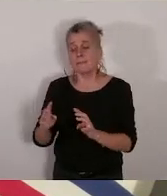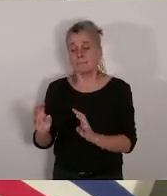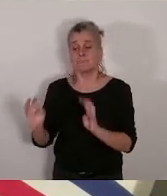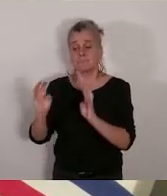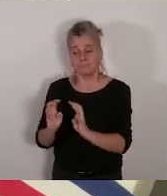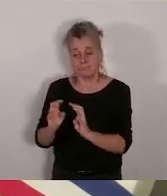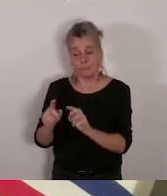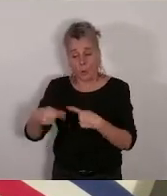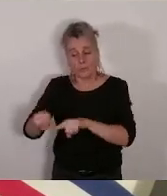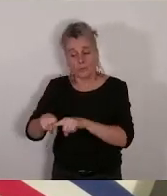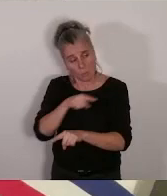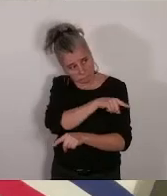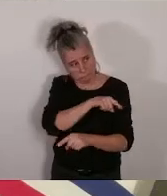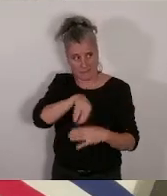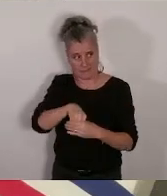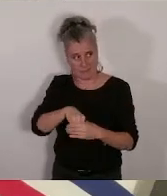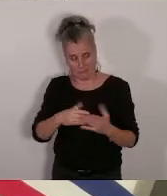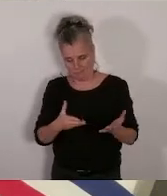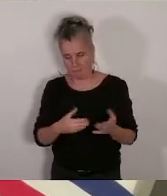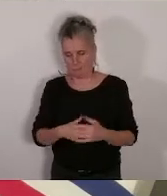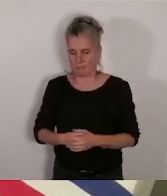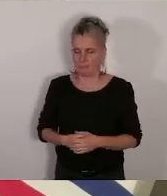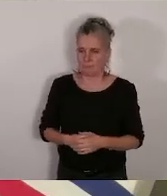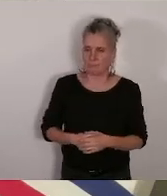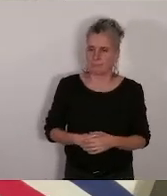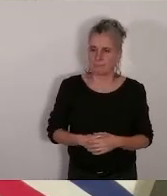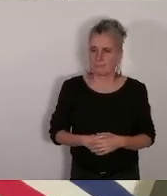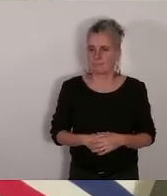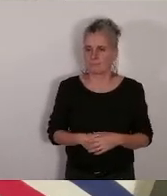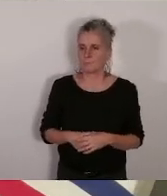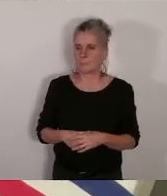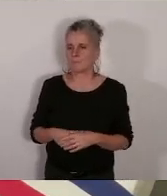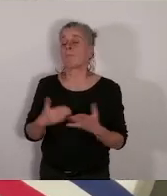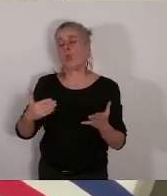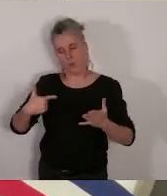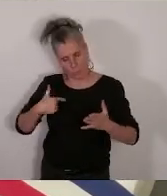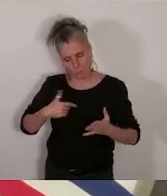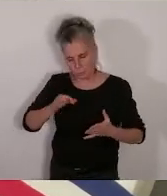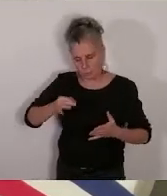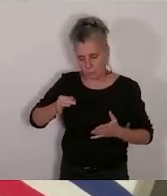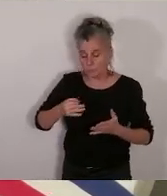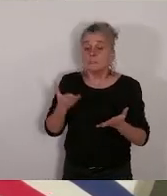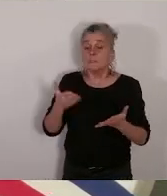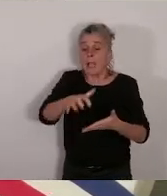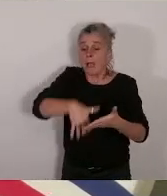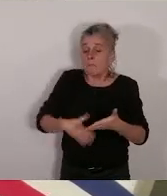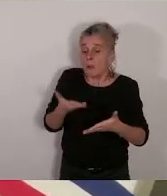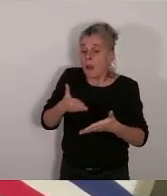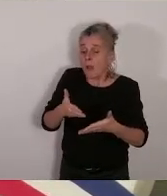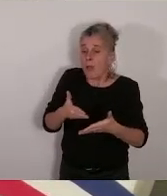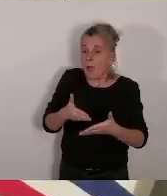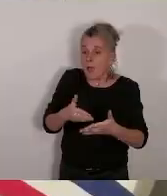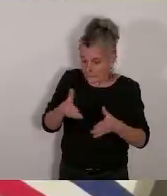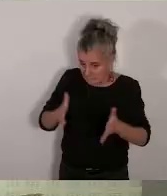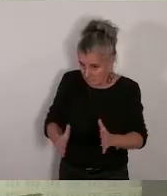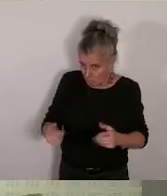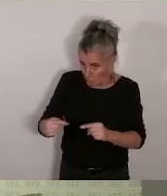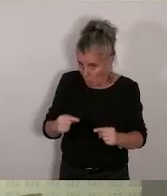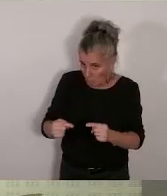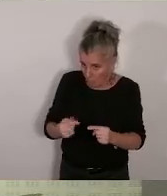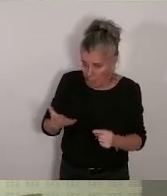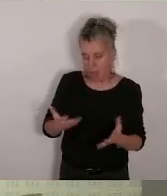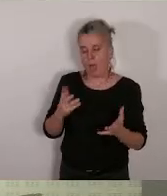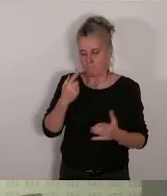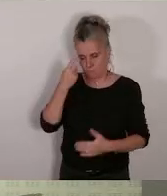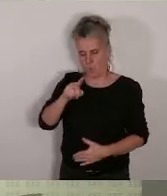je suis je suis vous irez parler des migrants en commission la prochaine fois je cette délibération d'accord merci donc y a-t